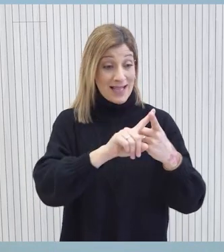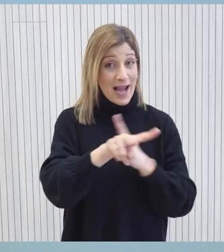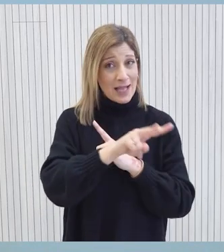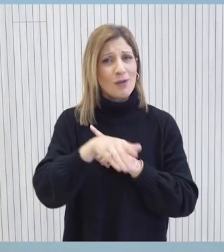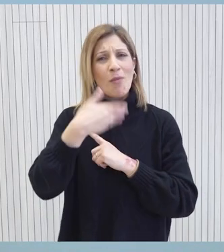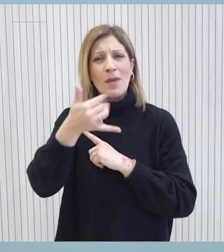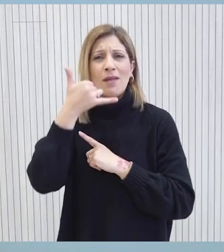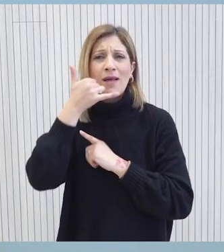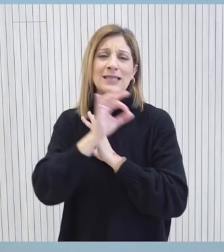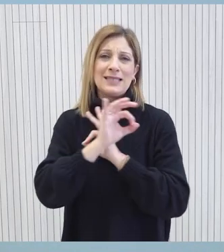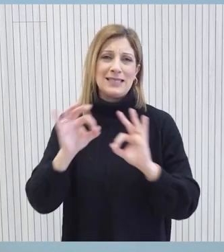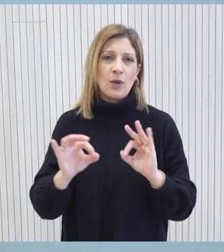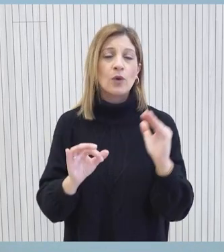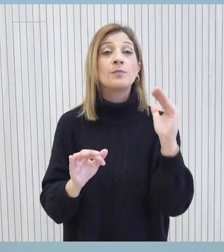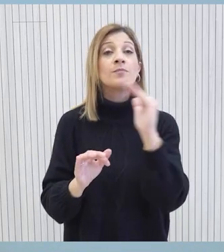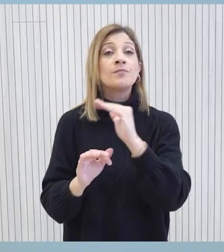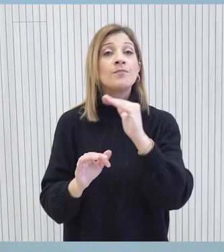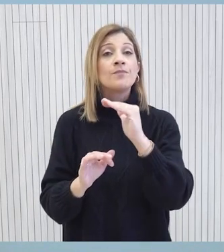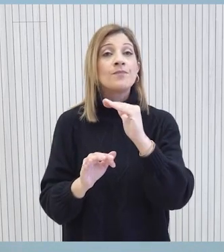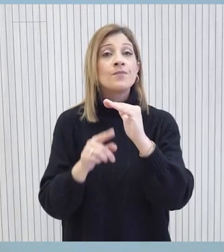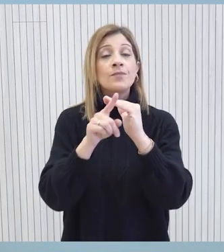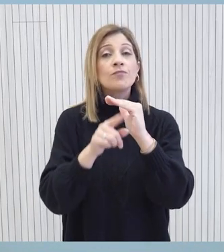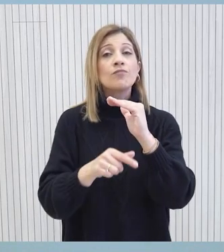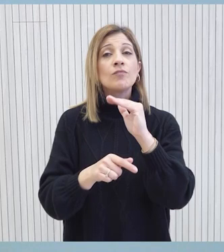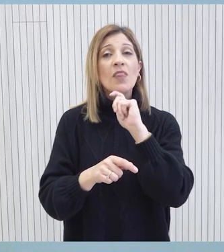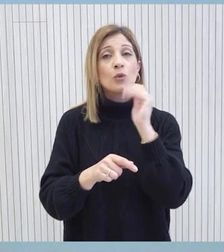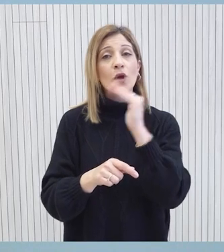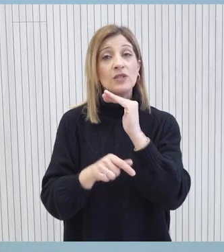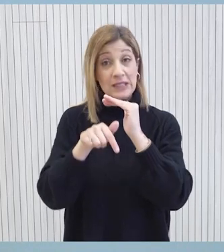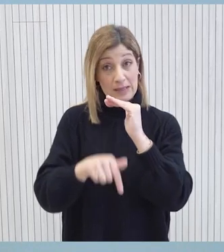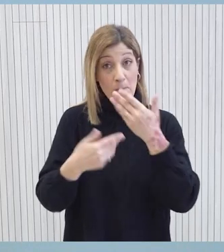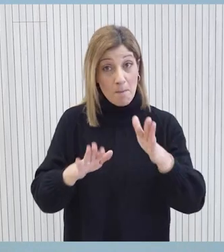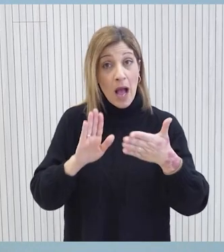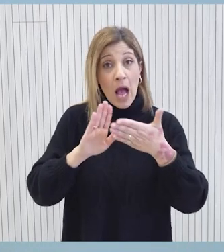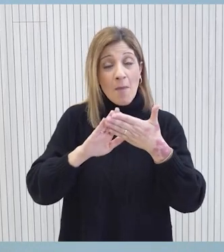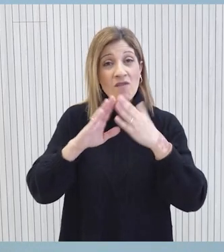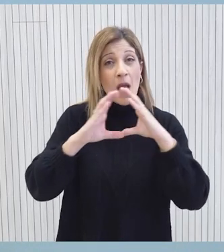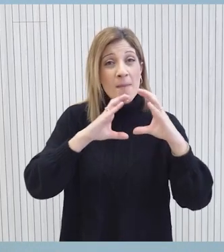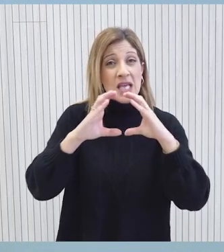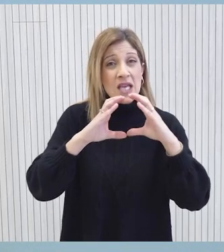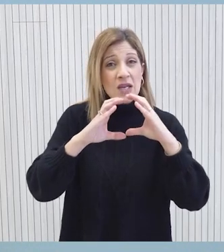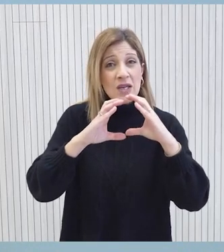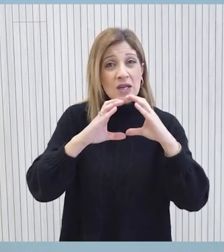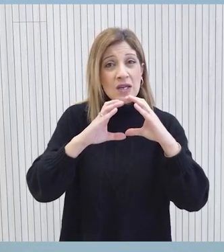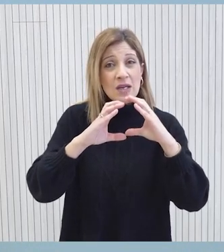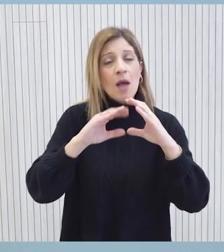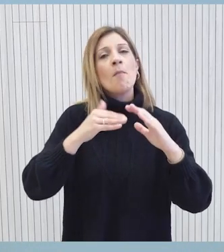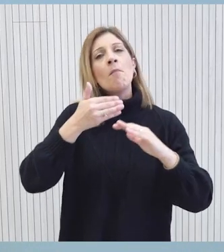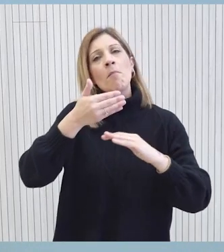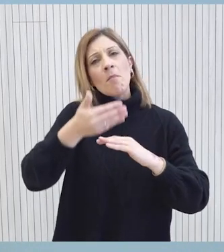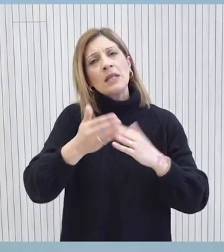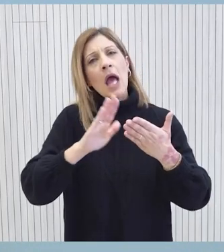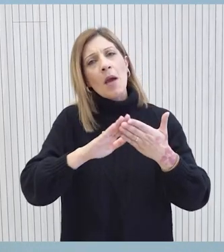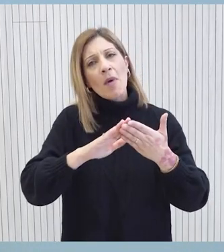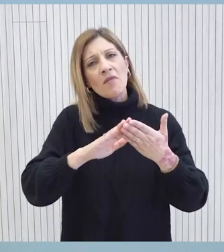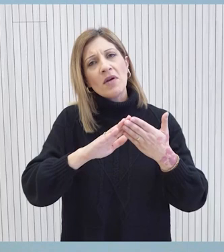των επαφών στην Αθήνα. Η δεξιά επικοινωνία σήμερα του Πρόεδρου με τον κύριο Μητσουρακή. Είναι μετά τις επαφές του Πρόεδρου της Δημοκρατίας.